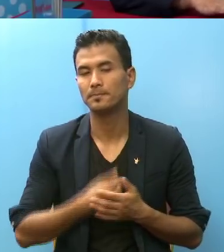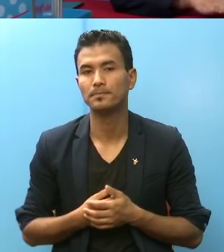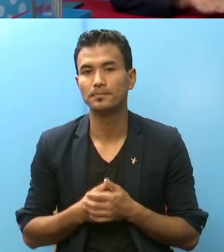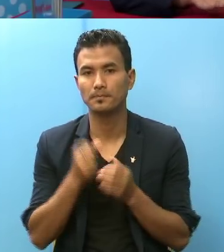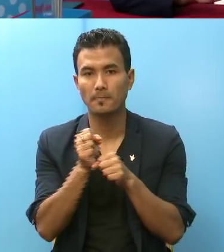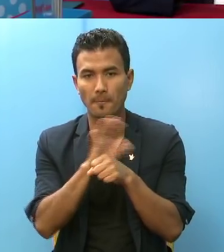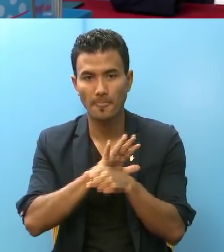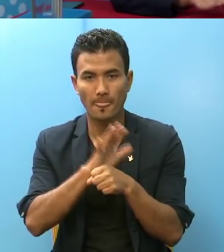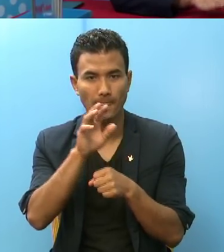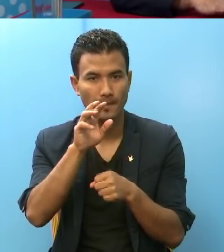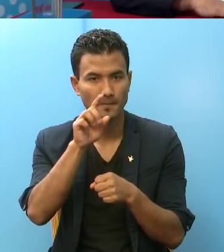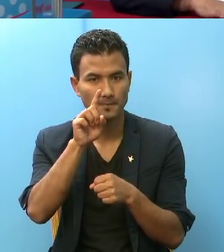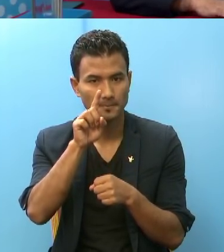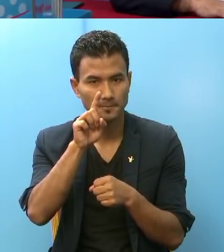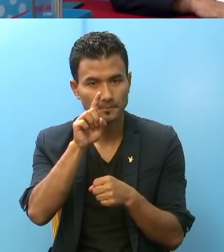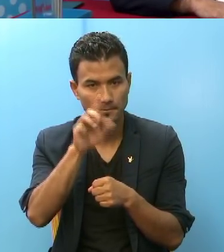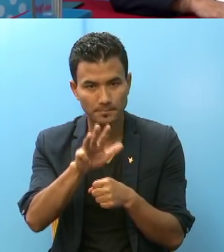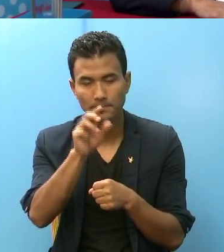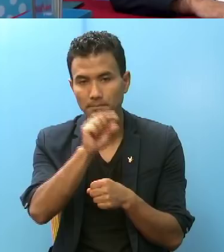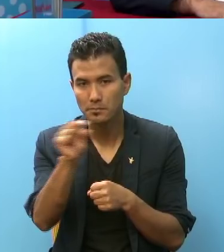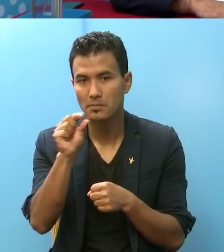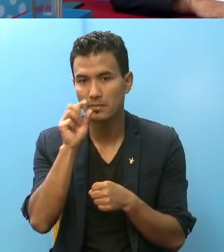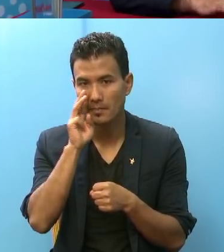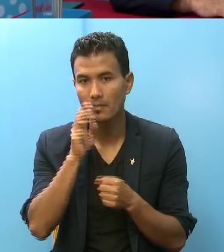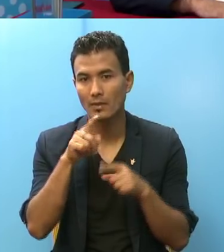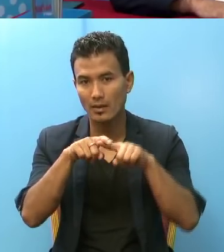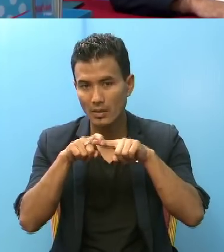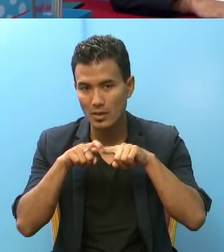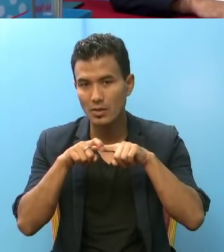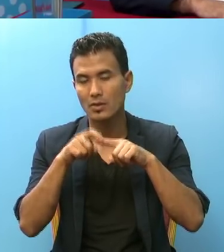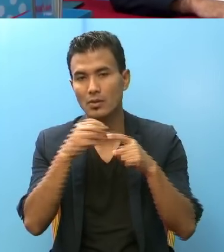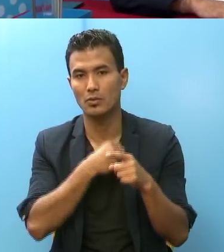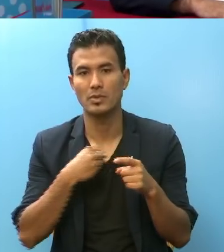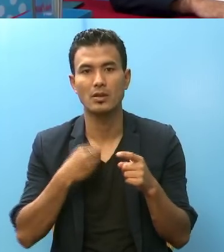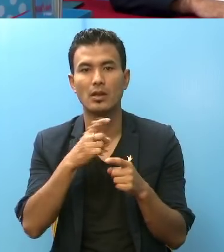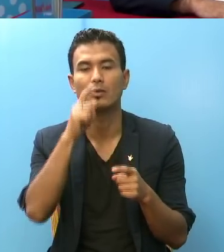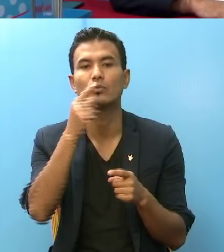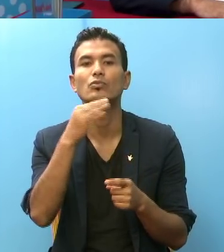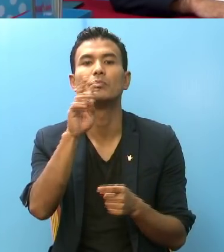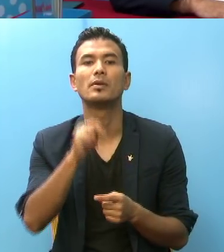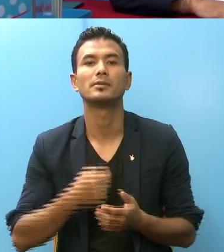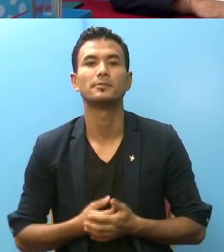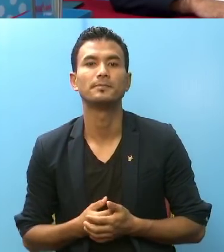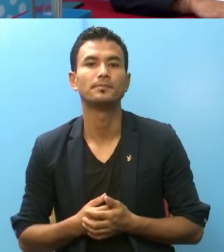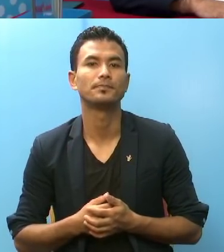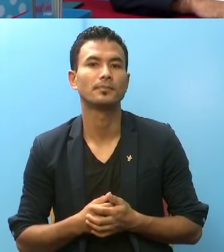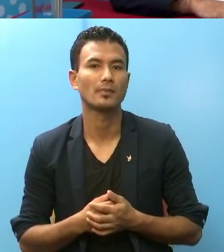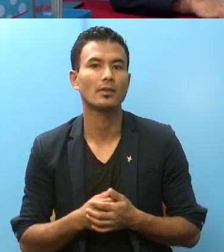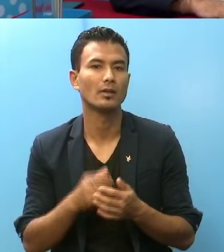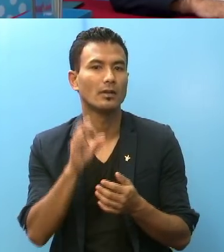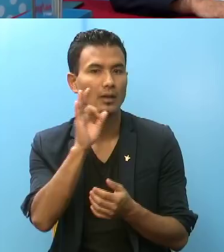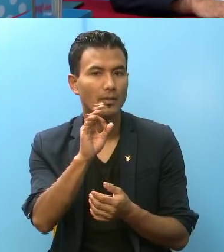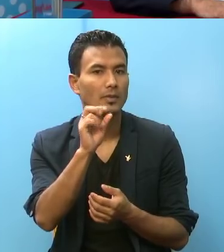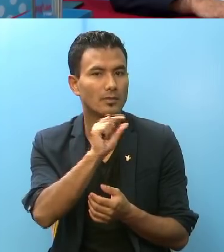को बना को ना को बिद नाइंटिन को कंट्रूल एंड टीक्मेंट को लागी साइग द्रसार ले एकदम है